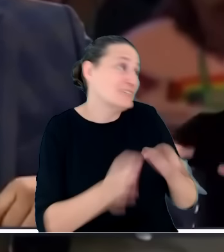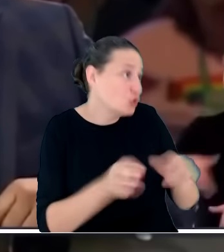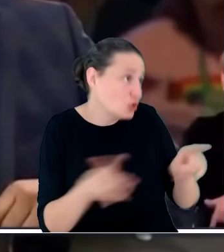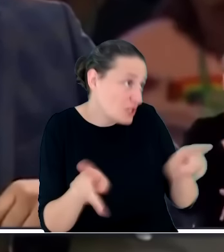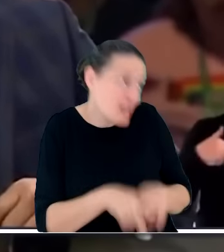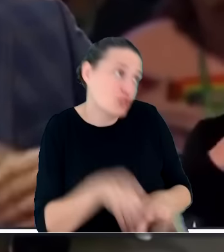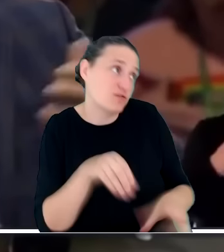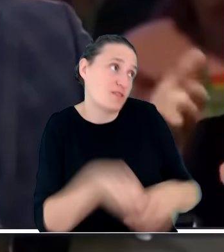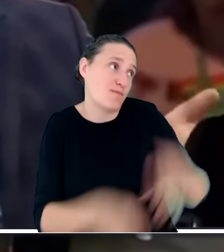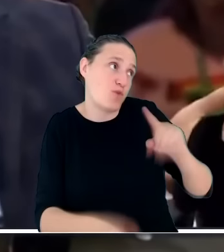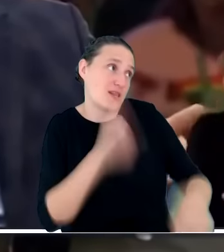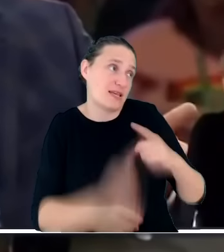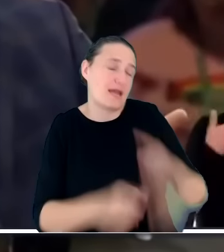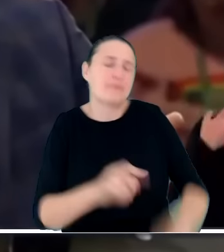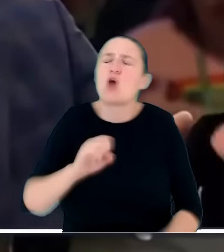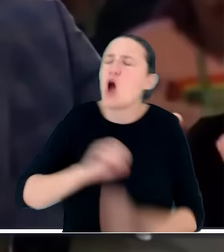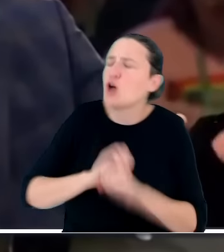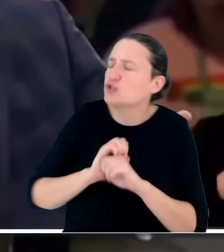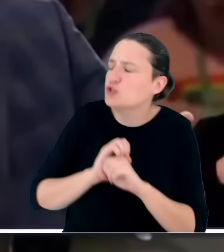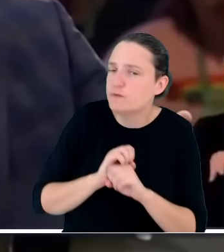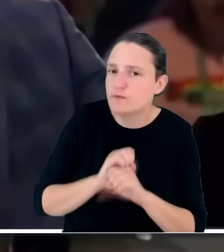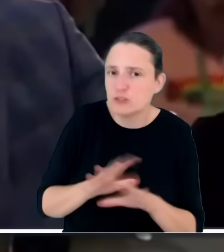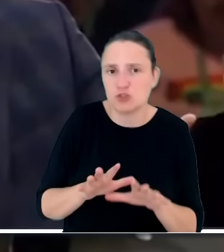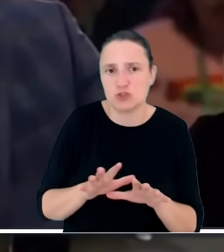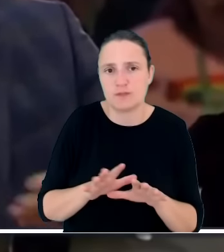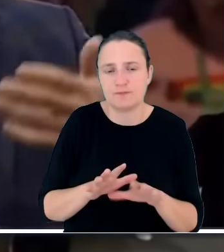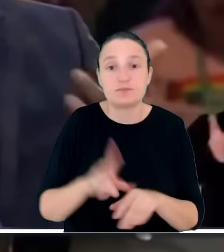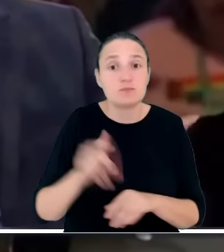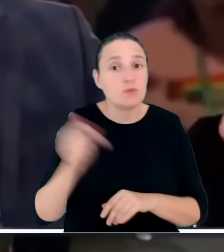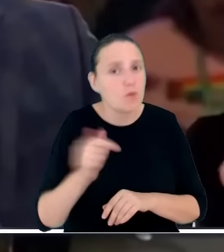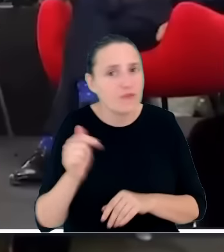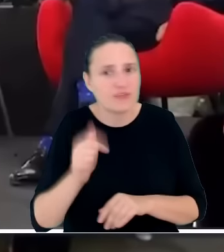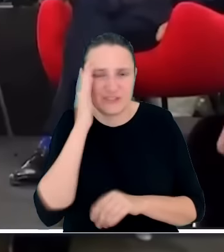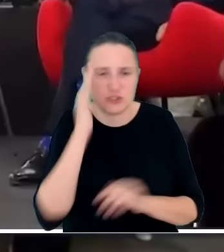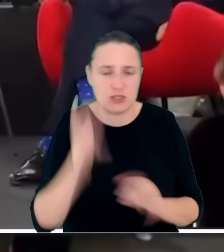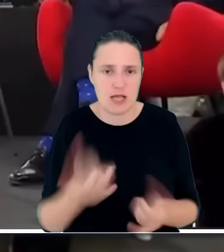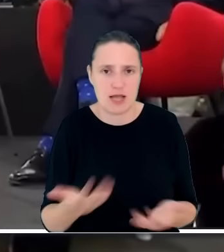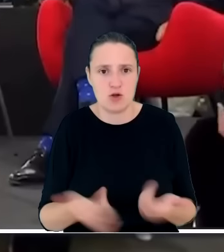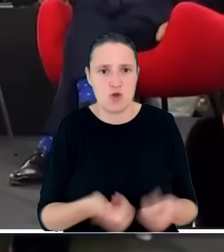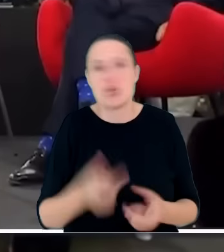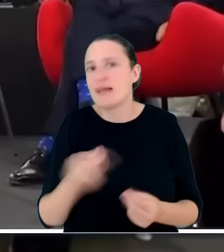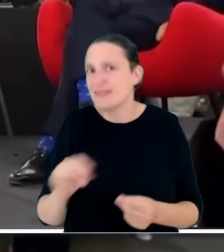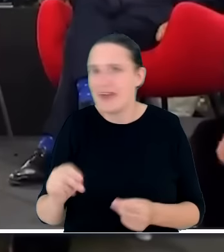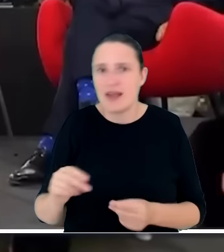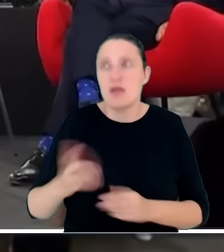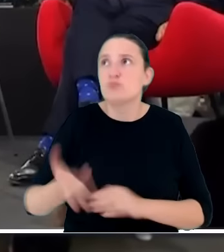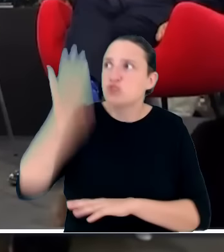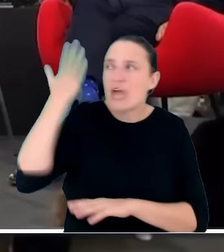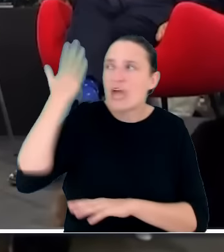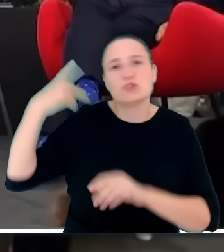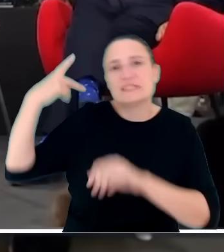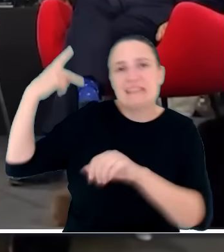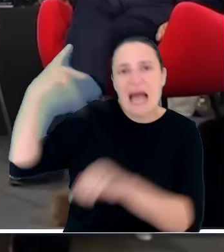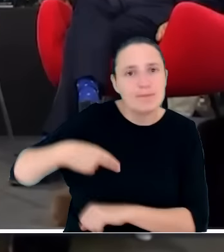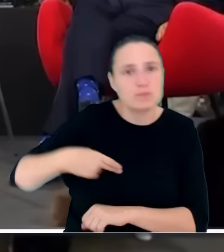polityka. Oczywiście, że tak i trzeba ją uprawiać w umiejętny sposób. Na pewno nie w taki, że zamykajmy pewne sprawy, nie odnośmy się do nich, bo to jest